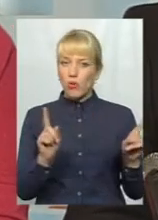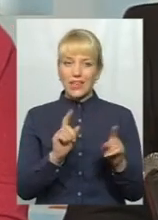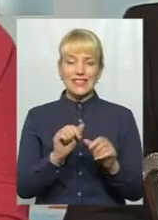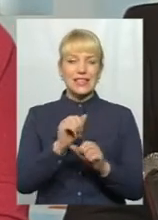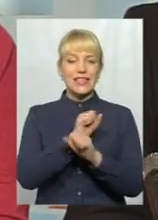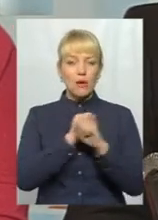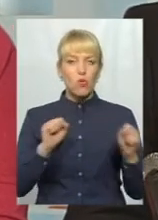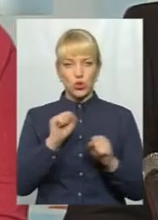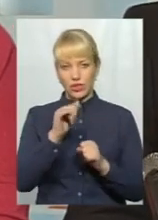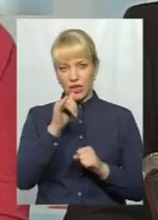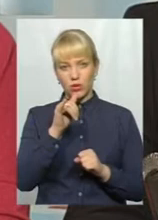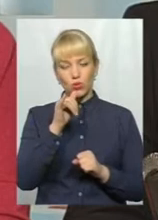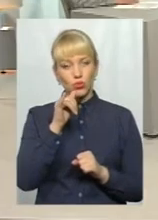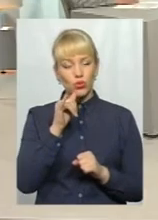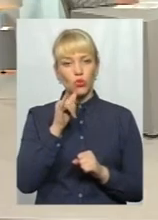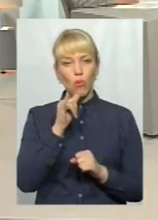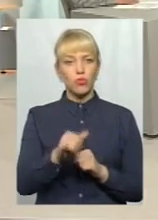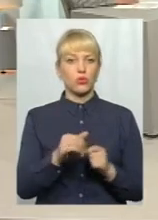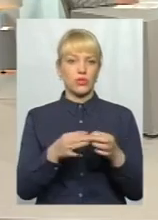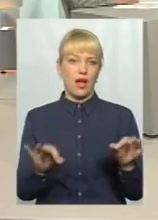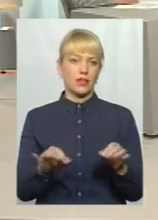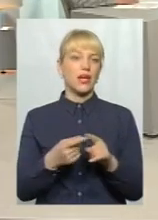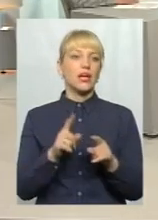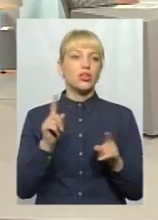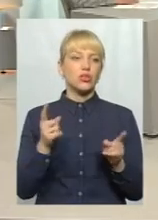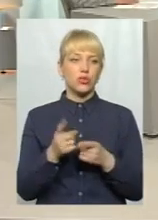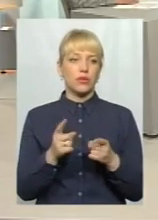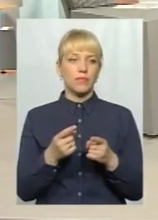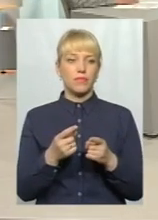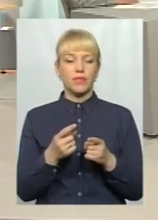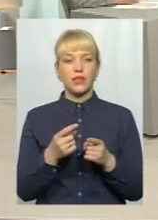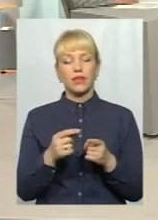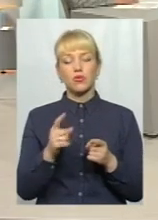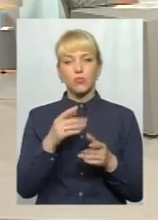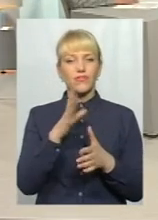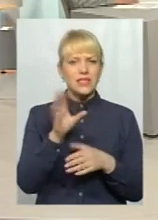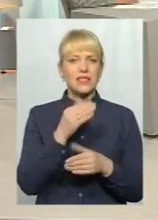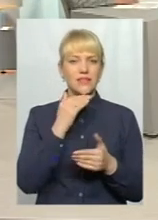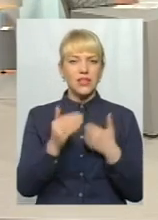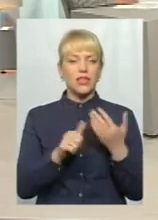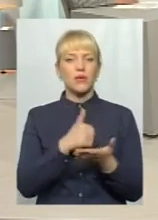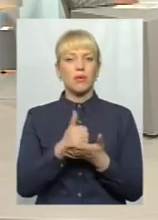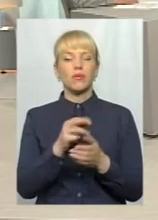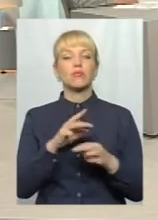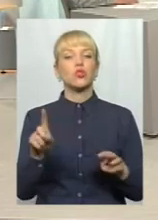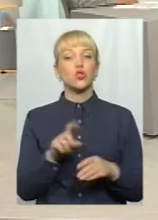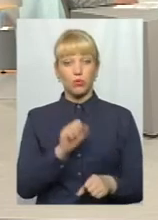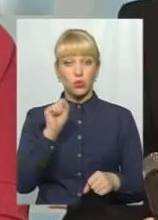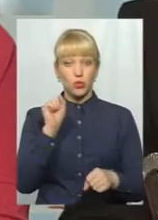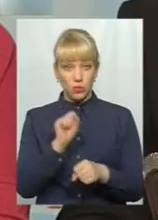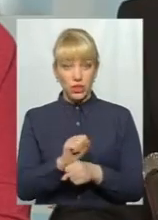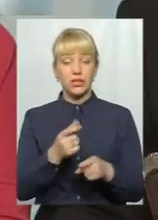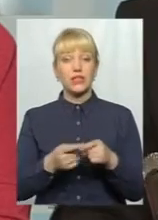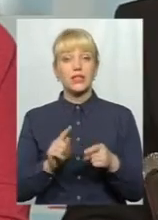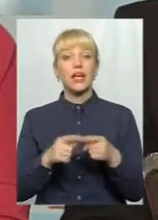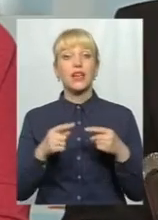чому і громадськість, чому і депутати, чому всі інші піднялися і звертаються до прем'єр-міністра для того, щоб зупинити оці речі,